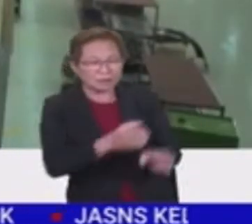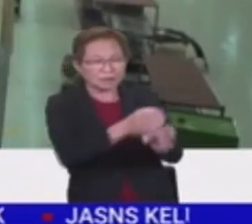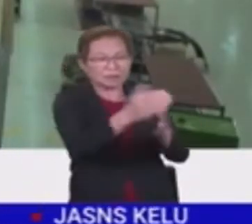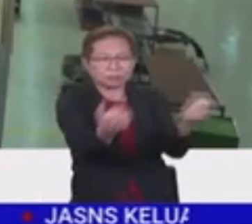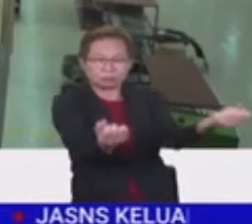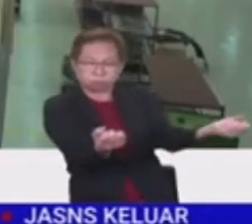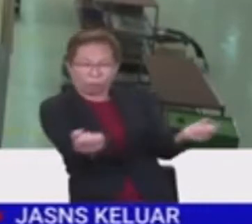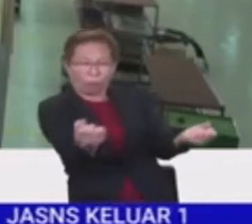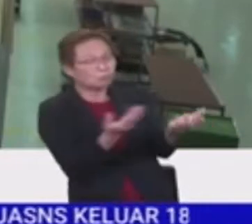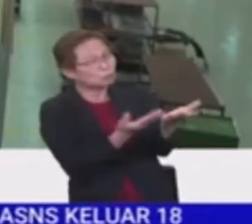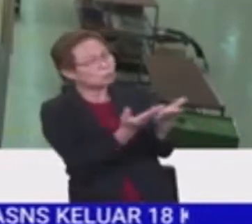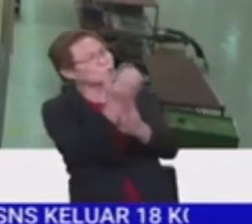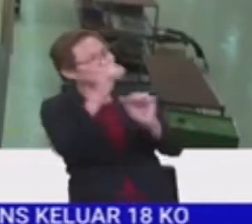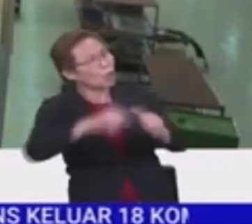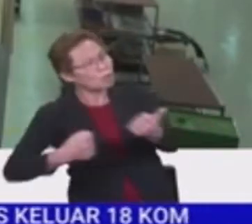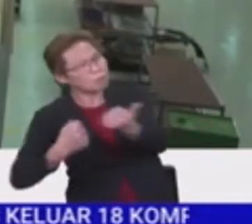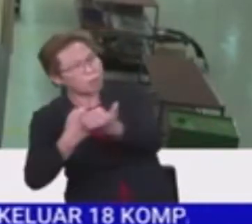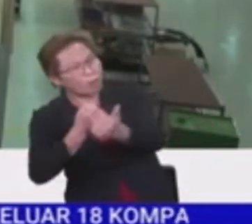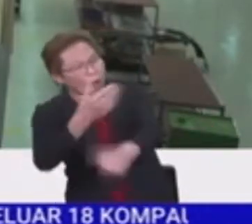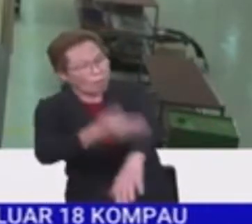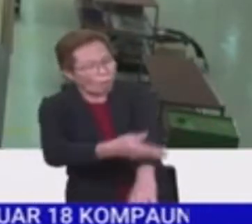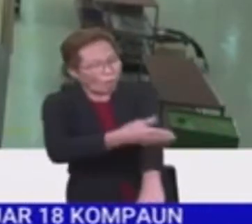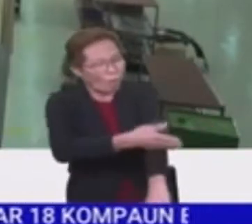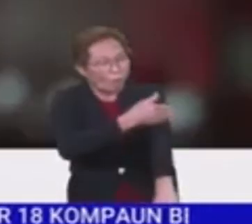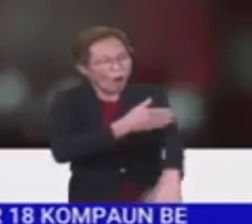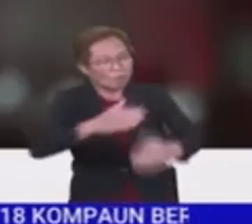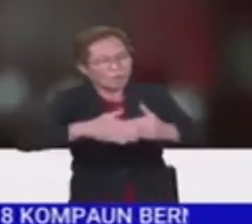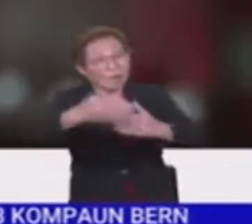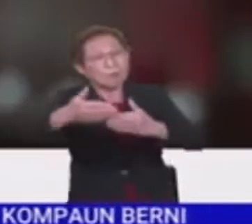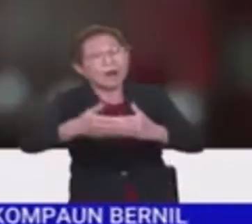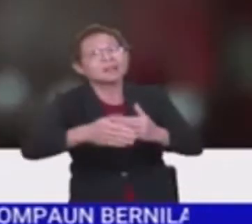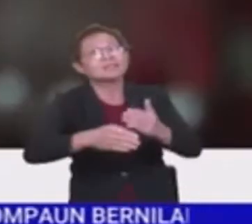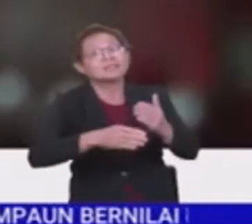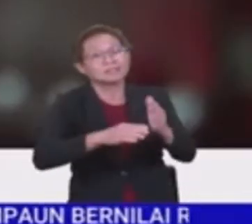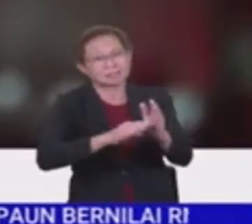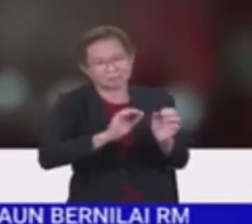otomotif sekaligus menyokong pemulihan pasca pandemik.